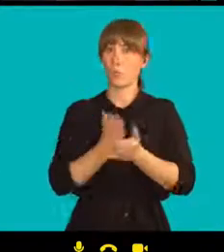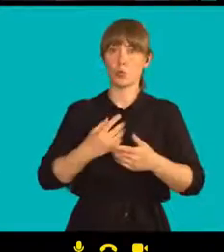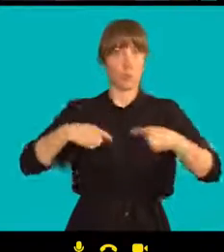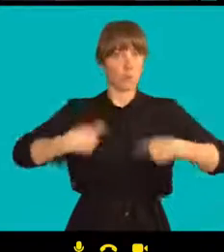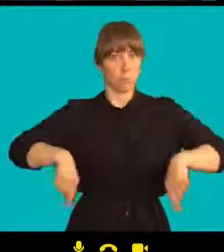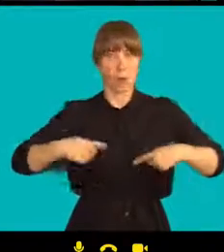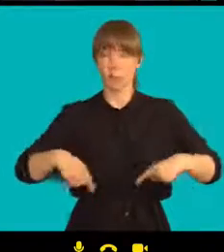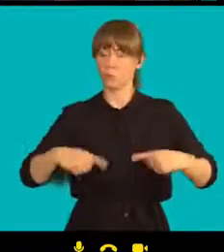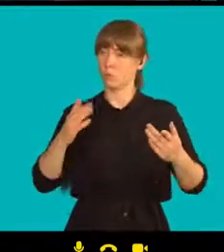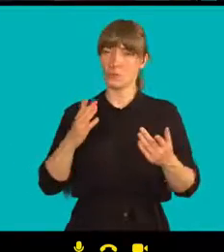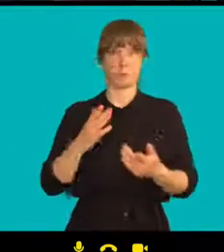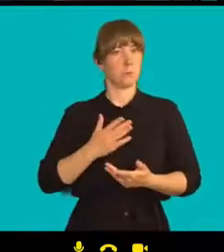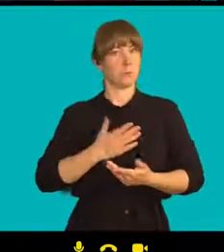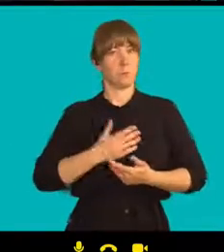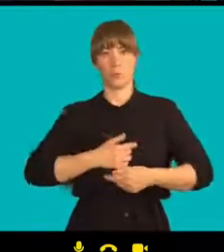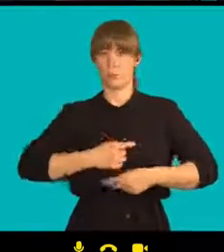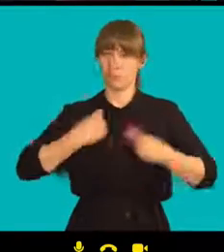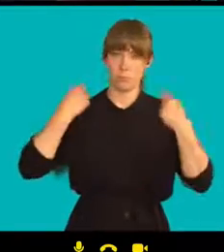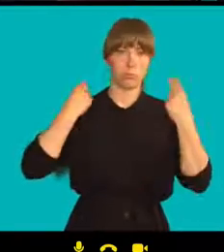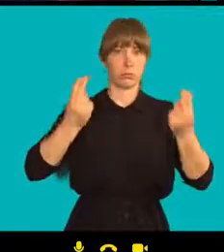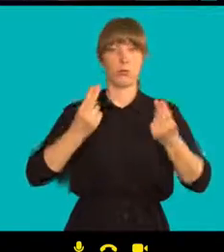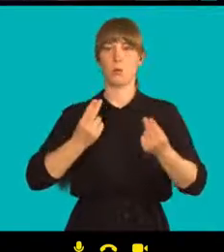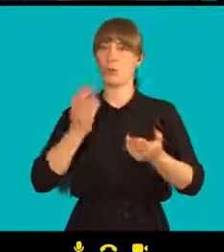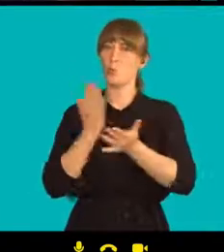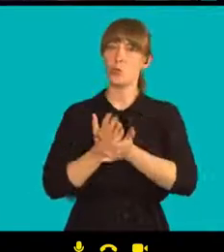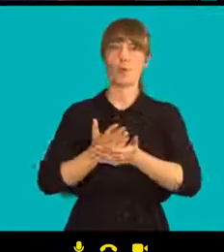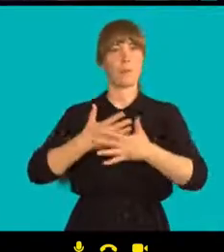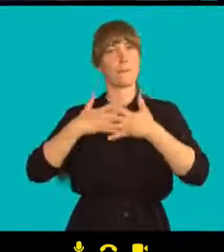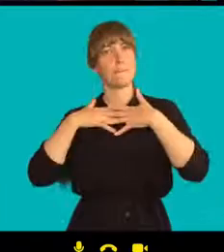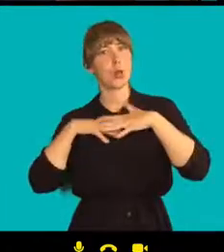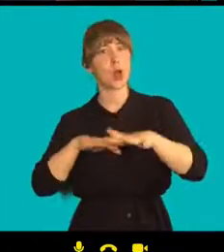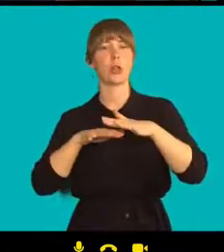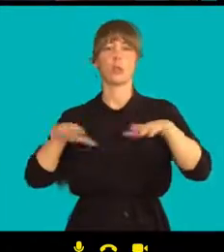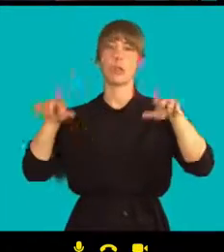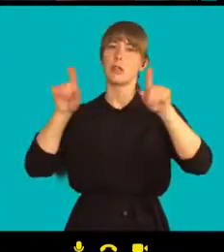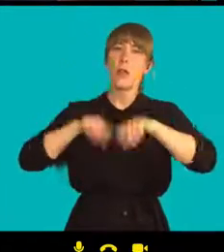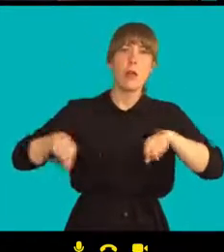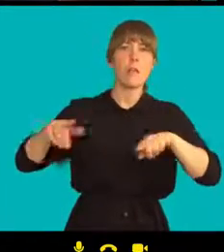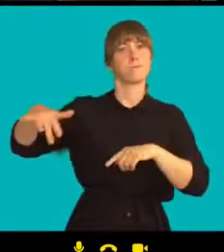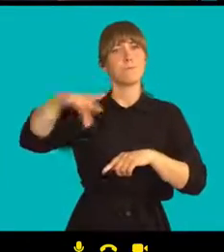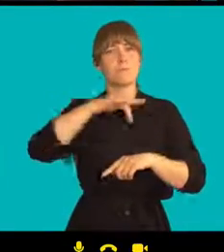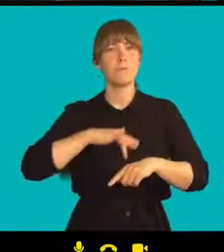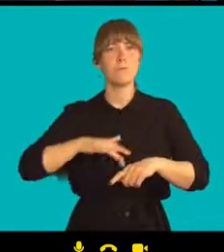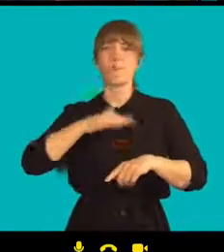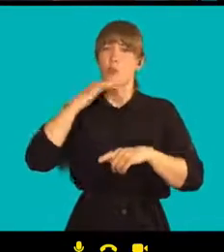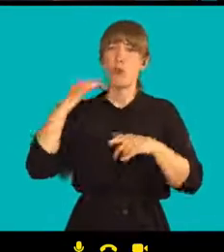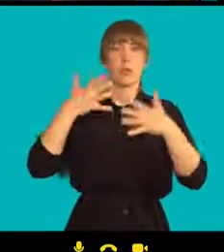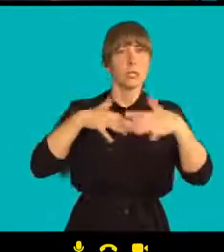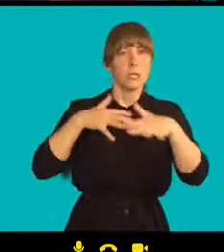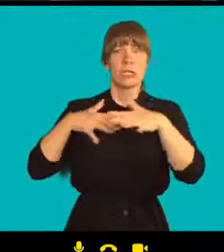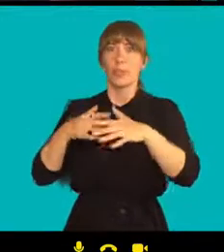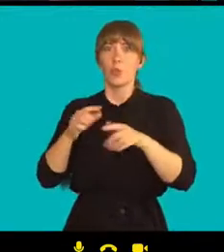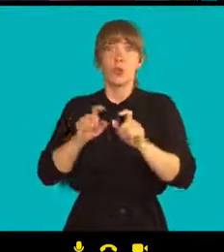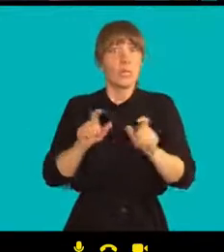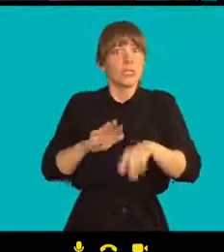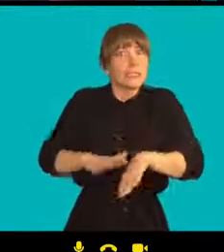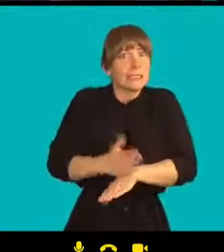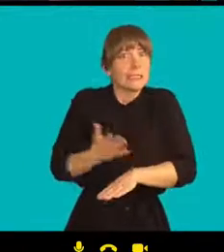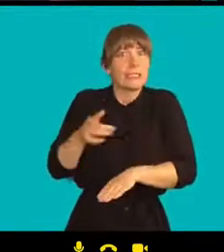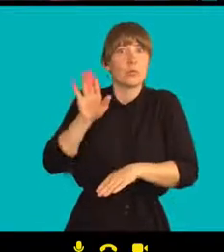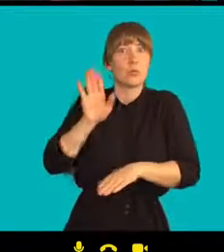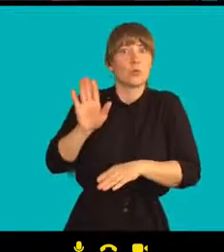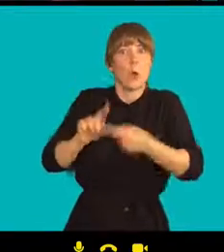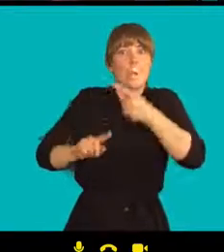už v 88 začít protestovat, jít do ulic. Viděli, že ten režim vlastně už nemá žádnou